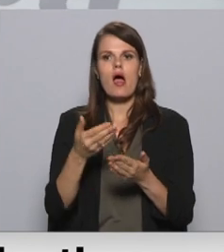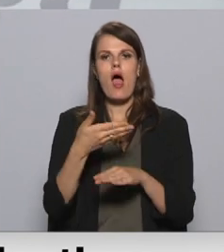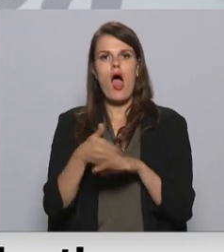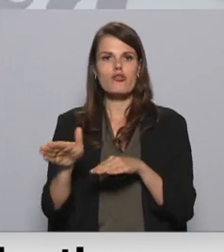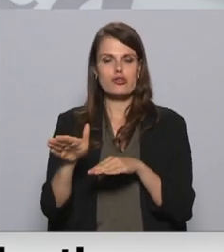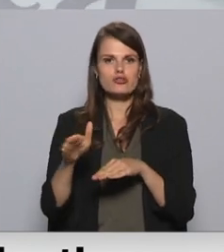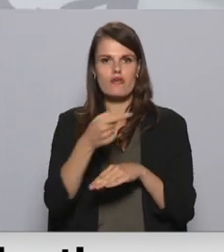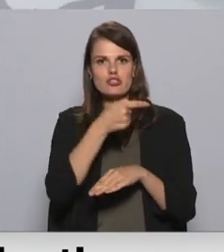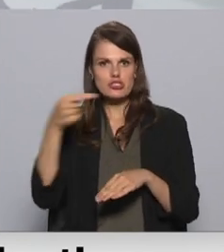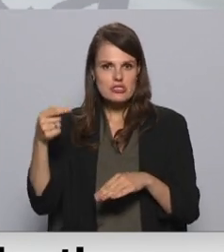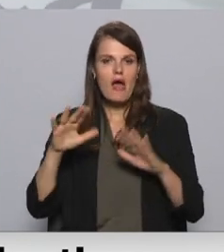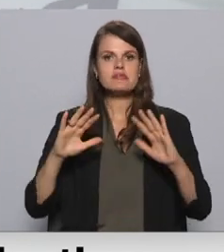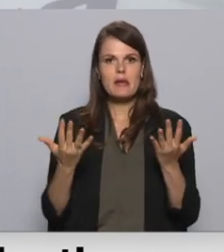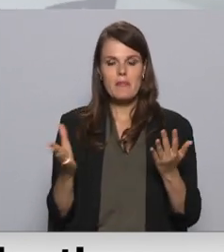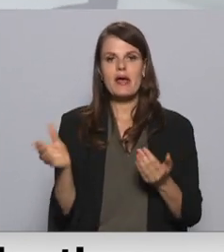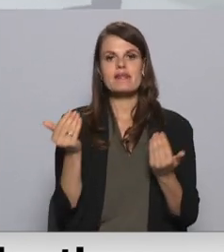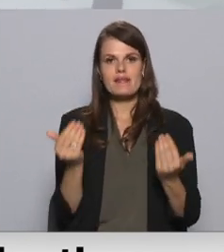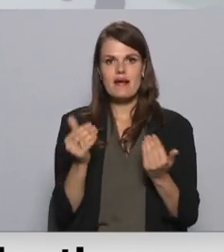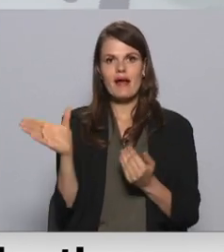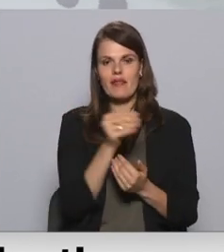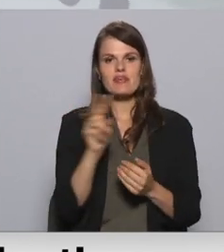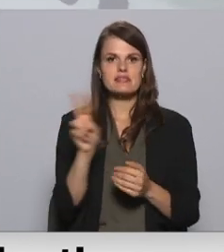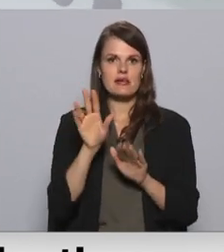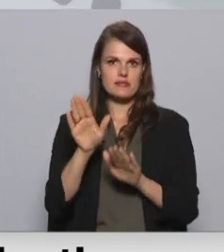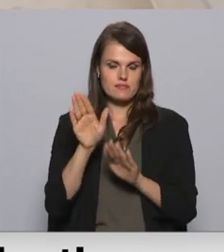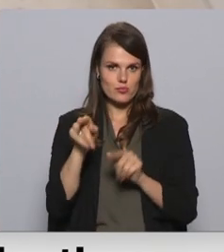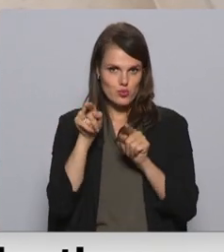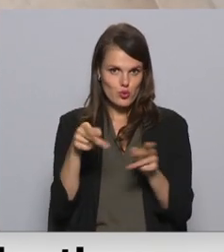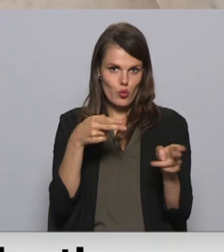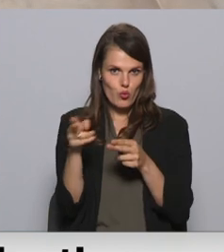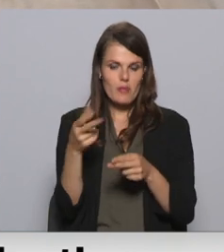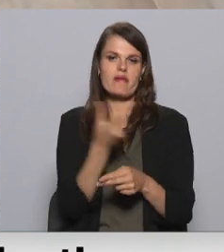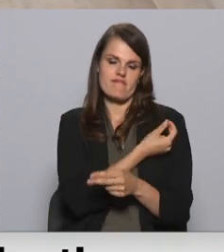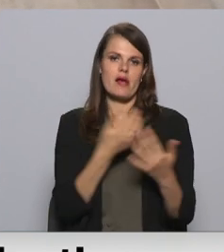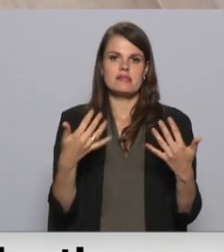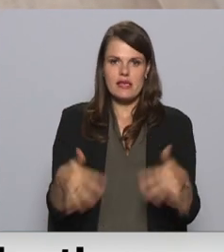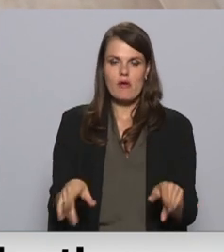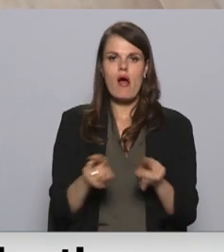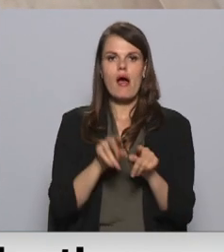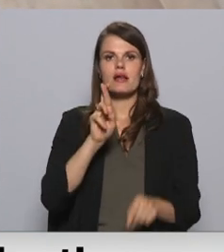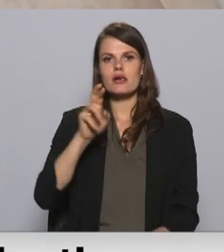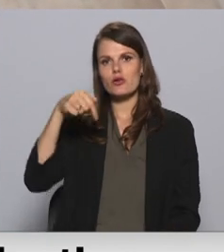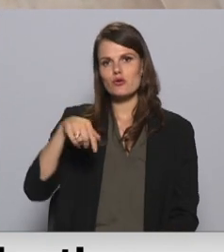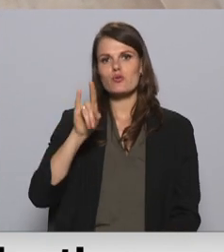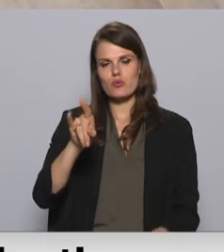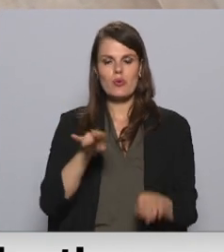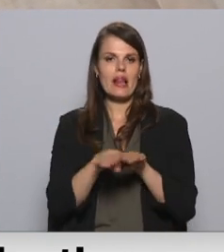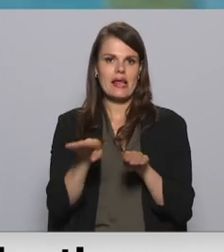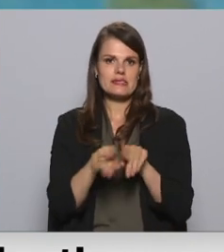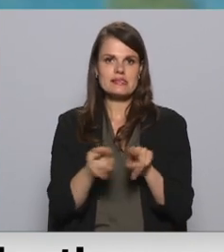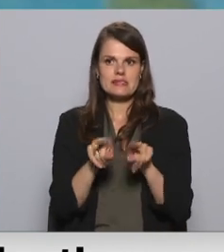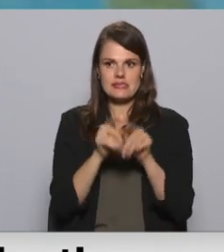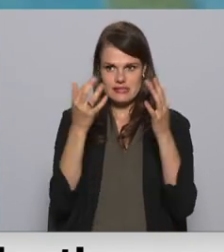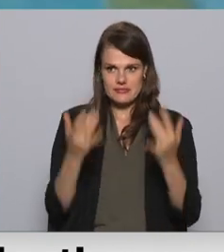stāvs. Tagad visi, kuri uzturis kopmītnēs, ir vakcinēti. Arī Rīgas Tehniskā universitāte radusi līdzīgu risinājumu.